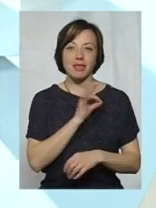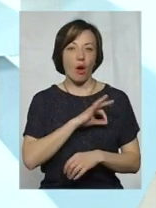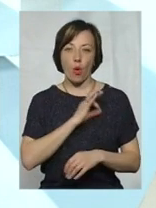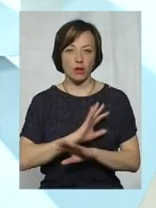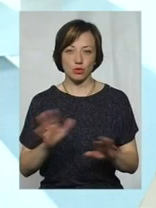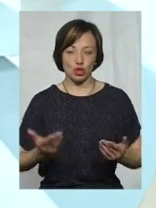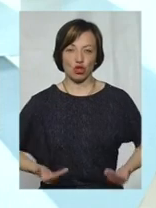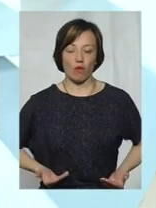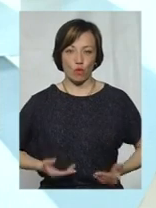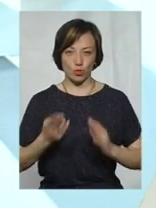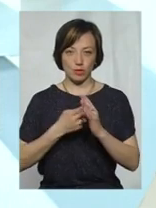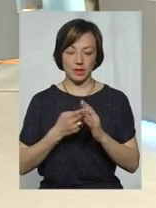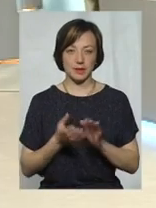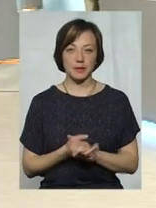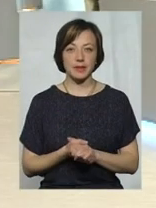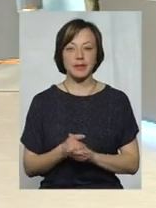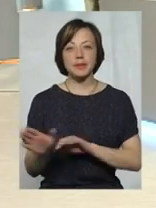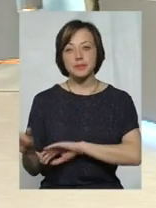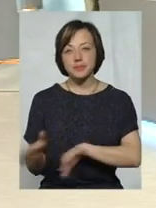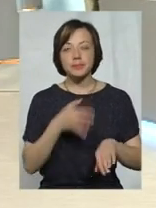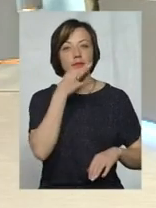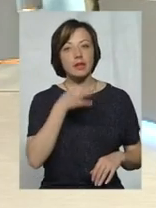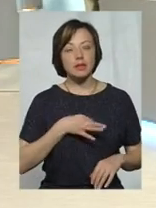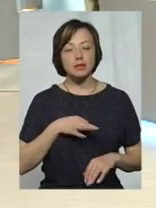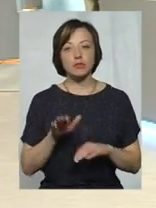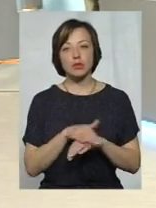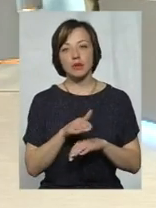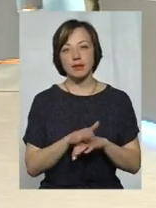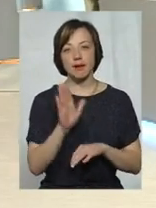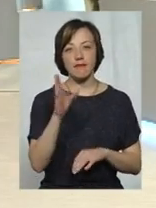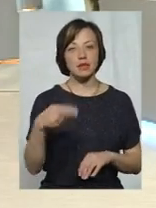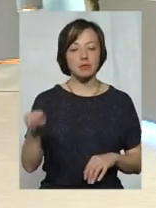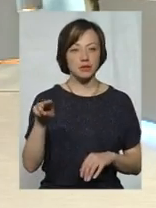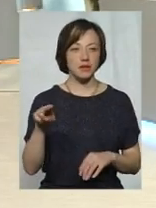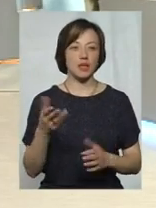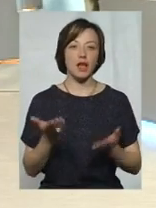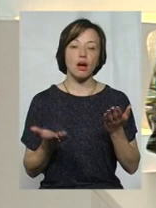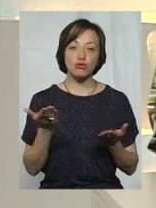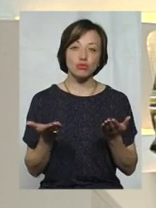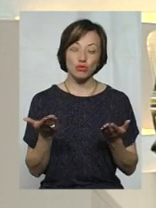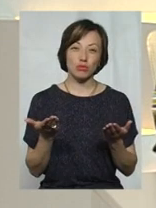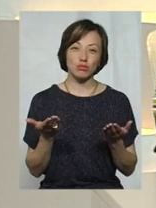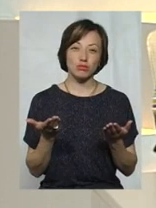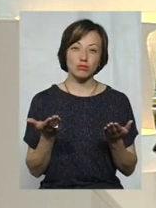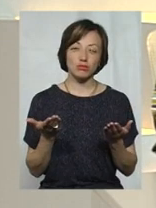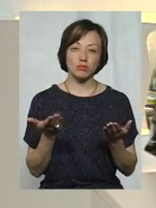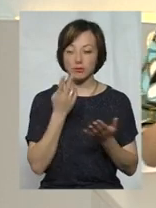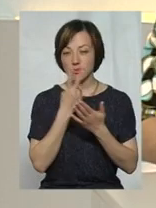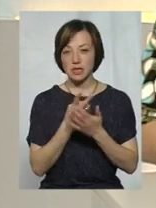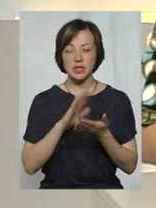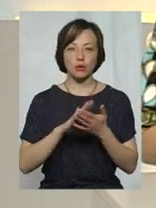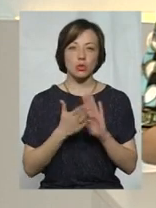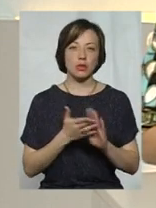житловою субсидією. Скажіть, будь ласка, Вадим Дмитрович, якщо поглянути на ту ситуацію, яка є в